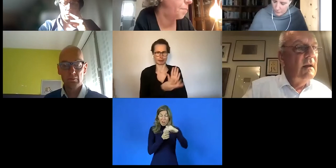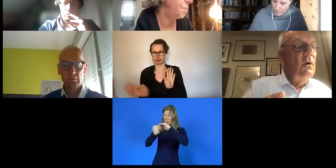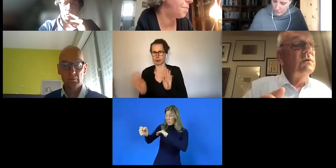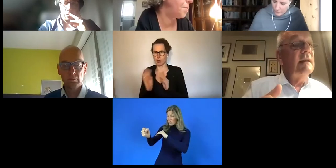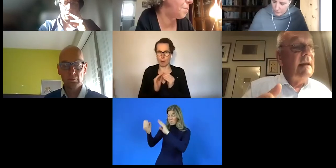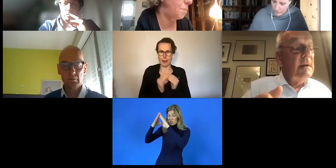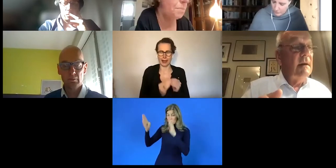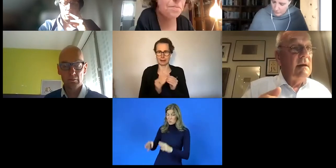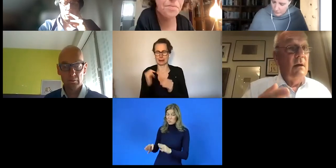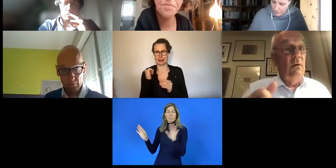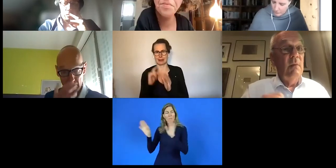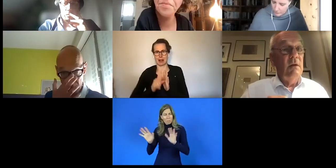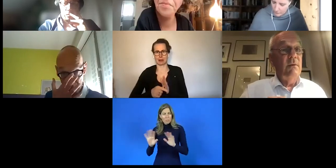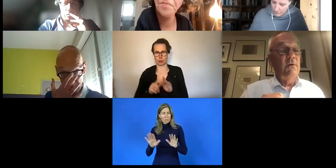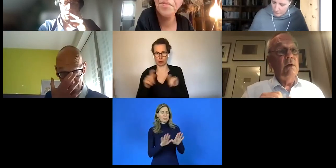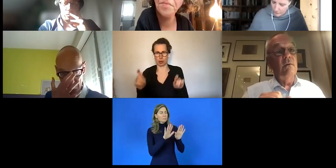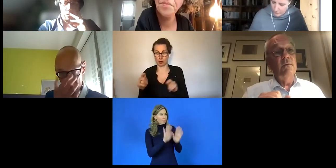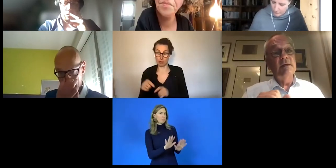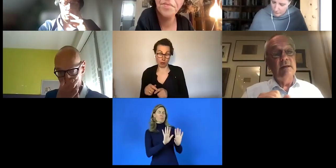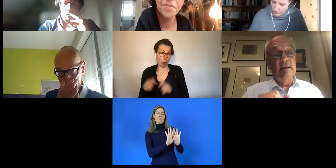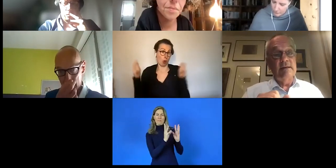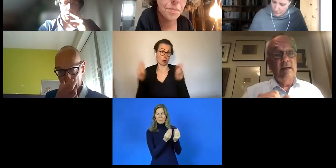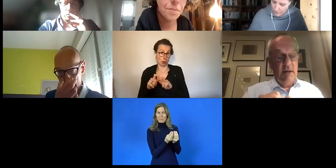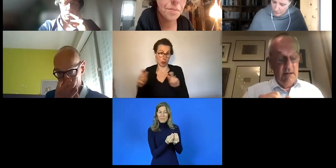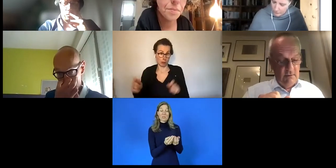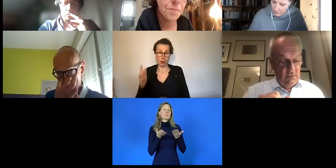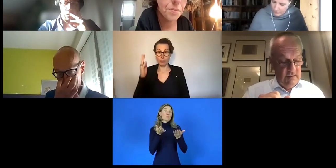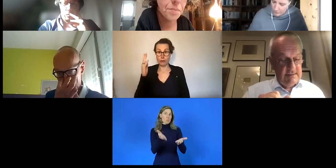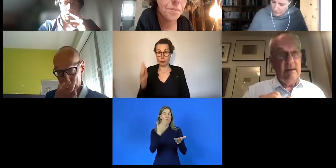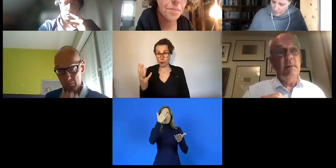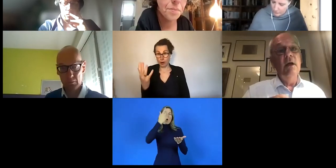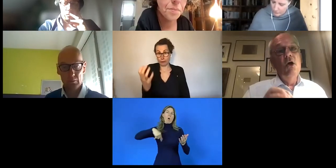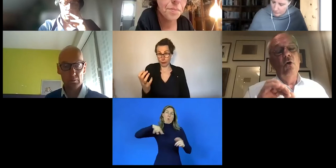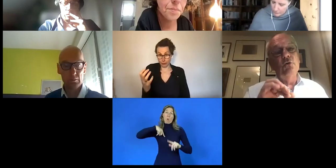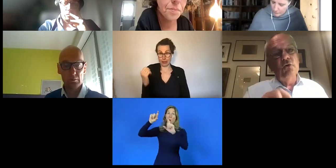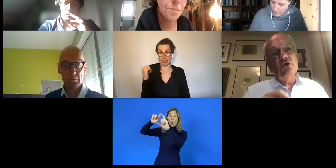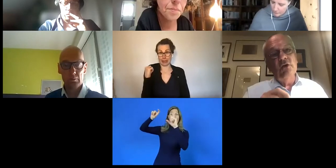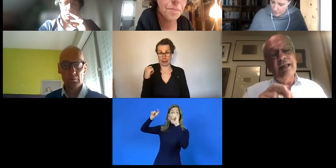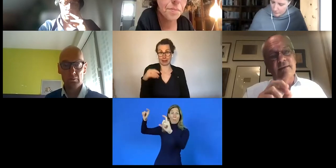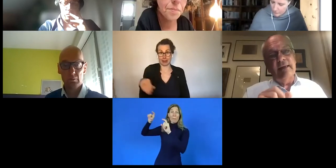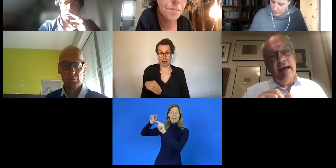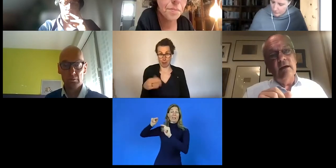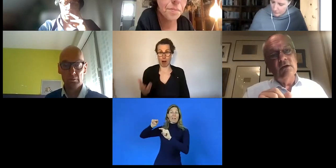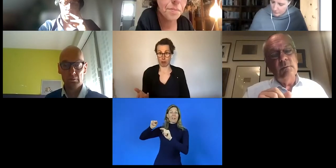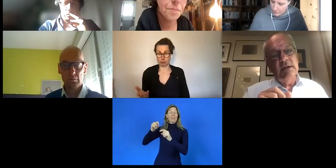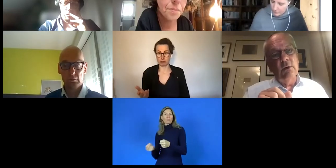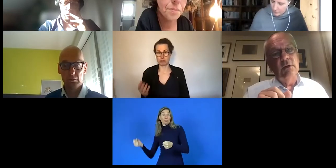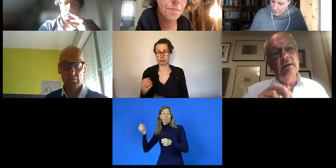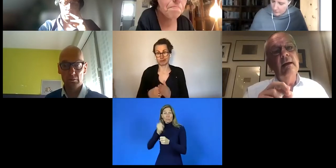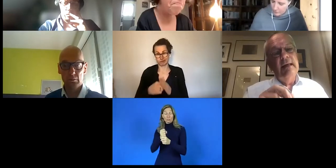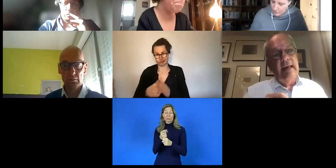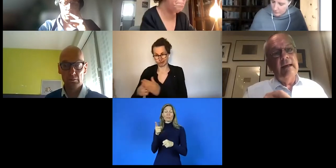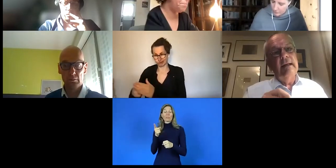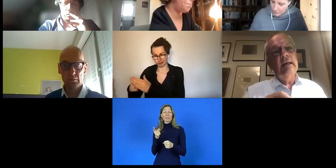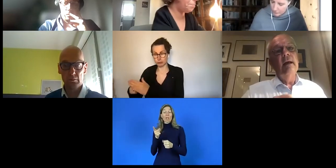größten Unternehmen der Region mit 550 Dienstnehmerinnen und Dienstnehmern und unterstützt etwa 3.000 Personen